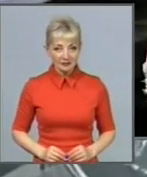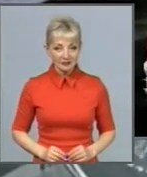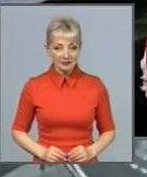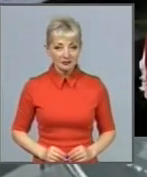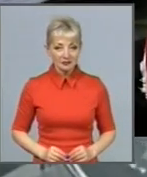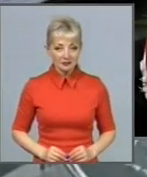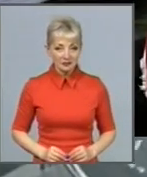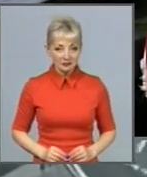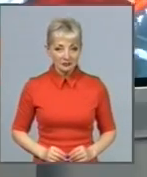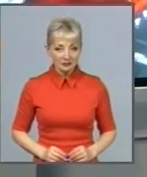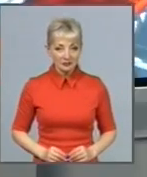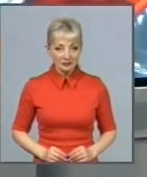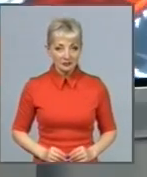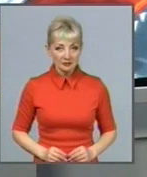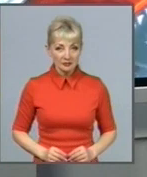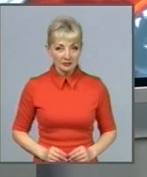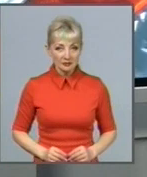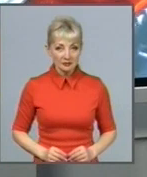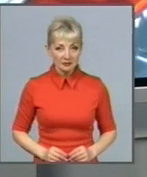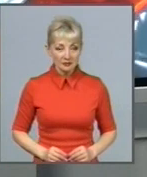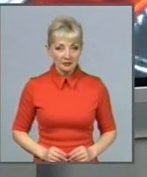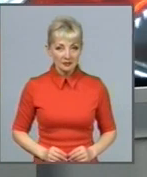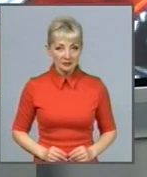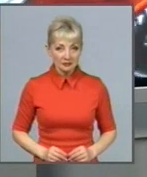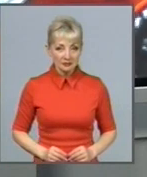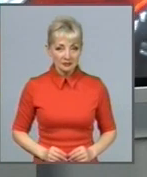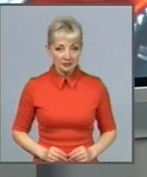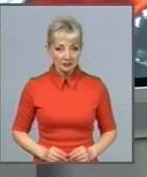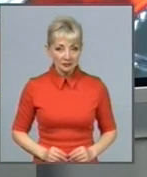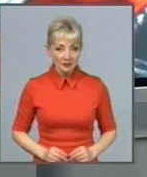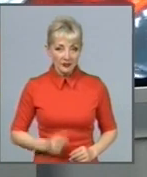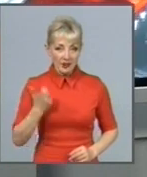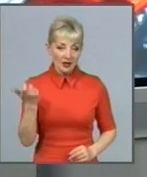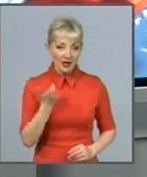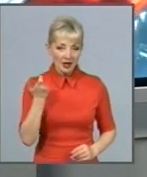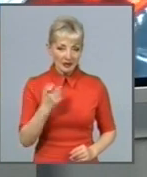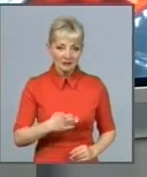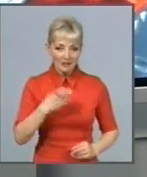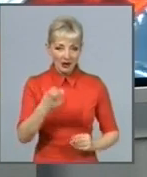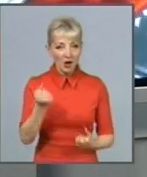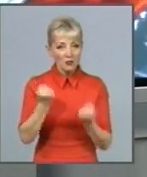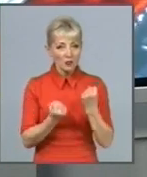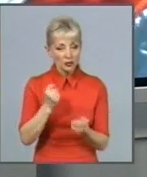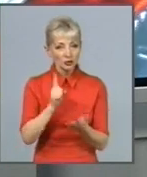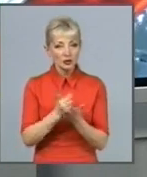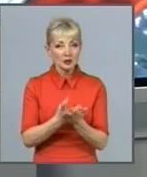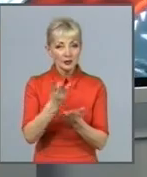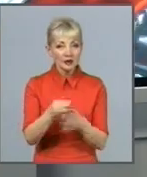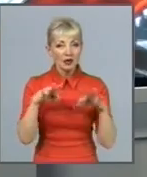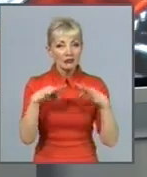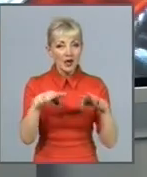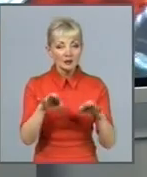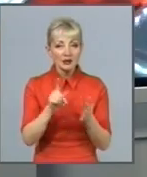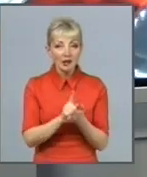Харківські Звістя. Власники розкішних автомобілів мають сплатити транспортний податок. Про це